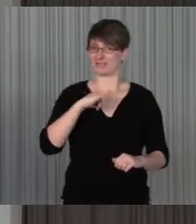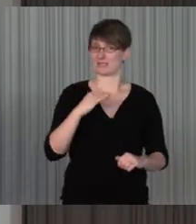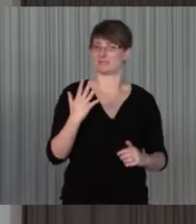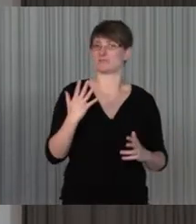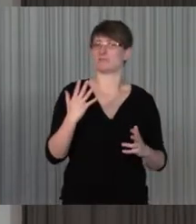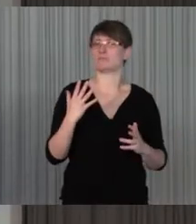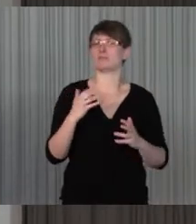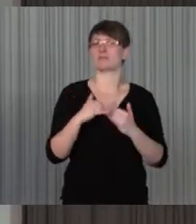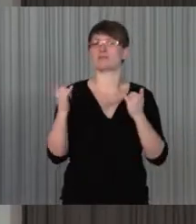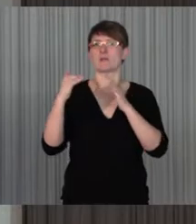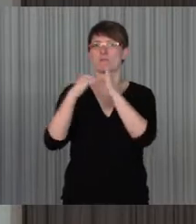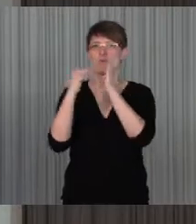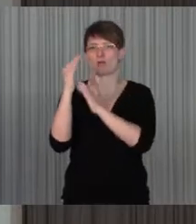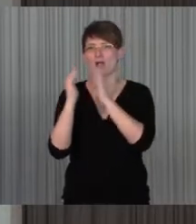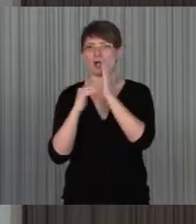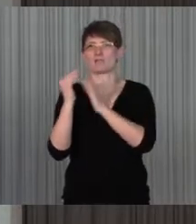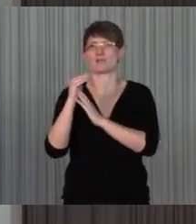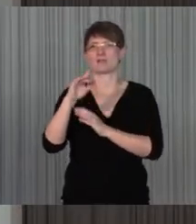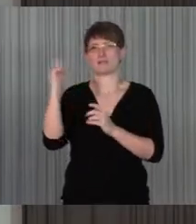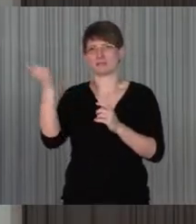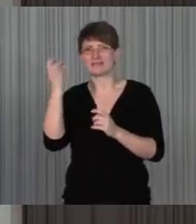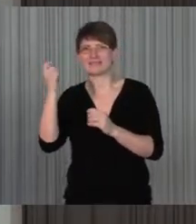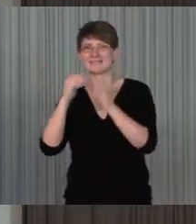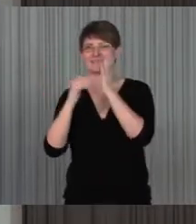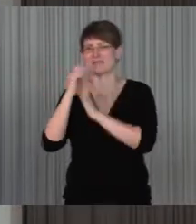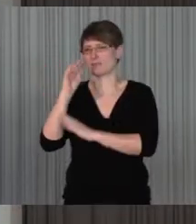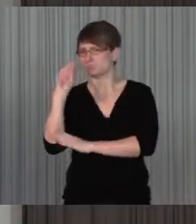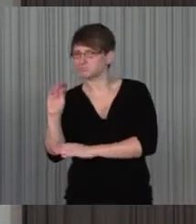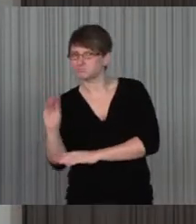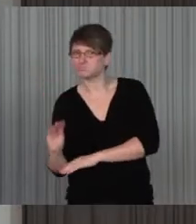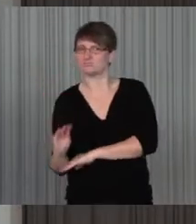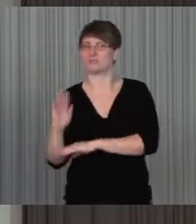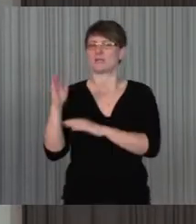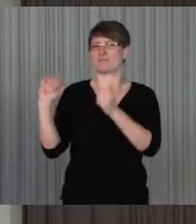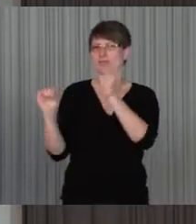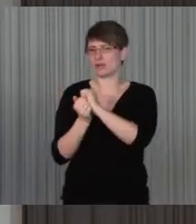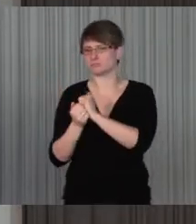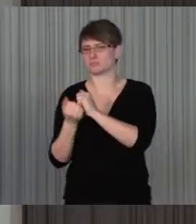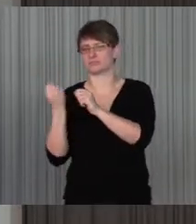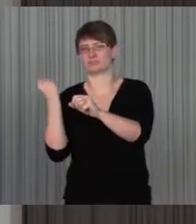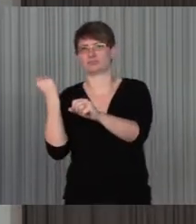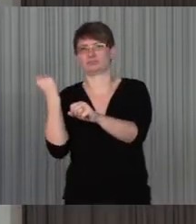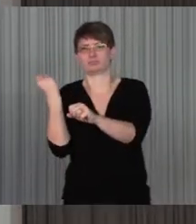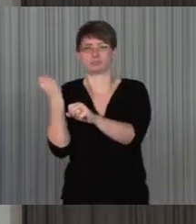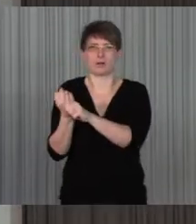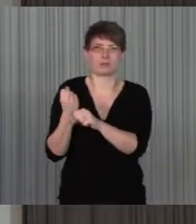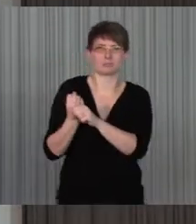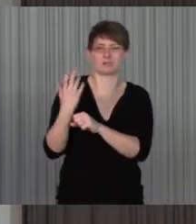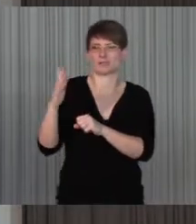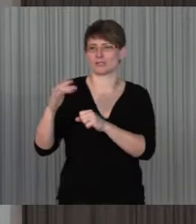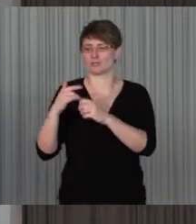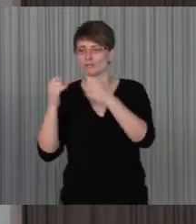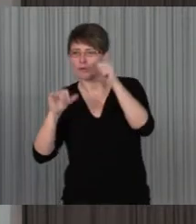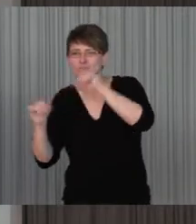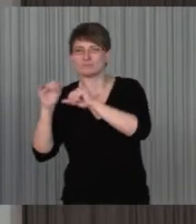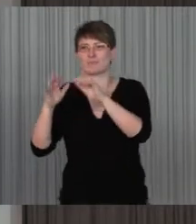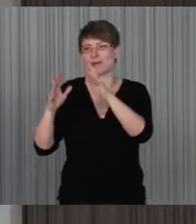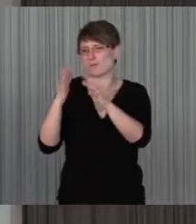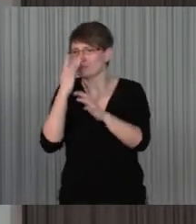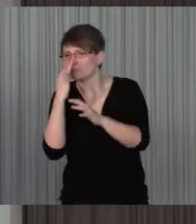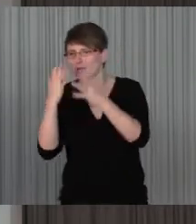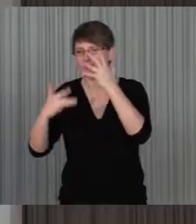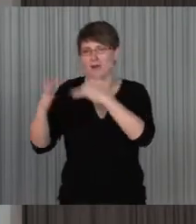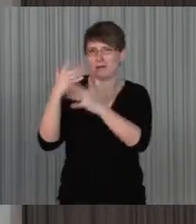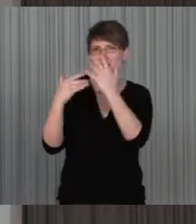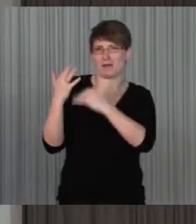Programme einzubringen, Betriebssysteme zu installieren, ähnliche Apps zu experimentieren und